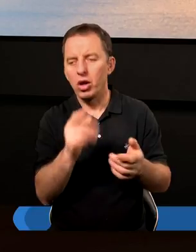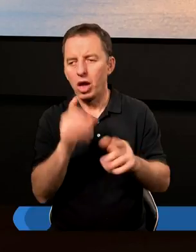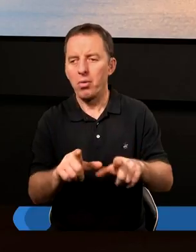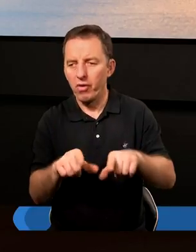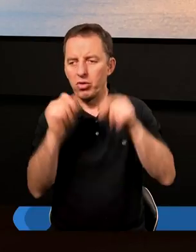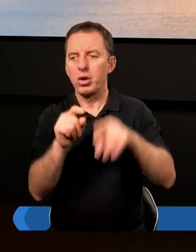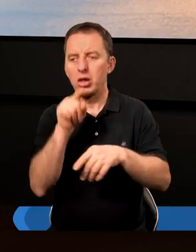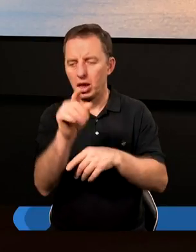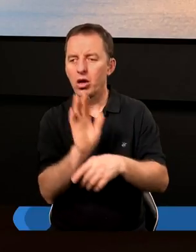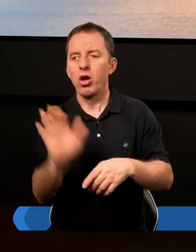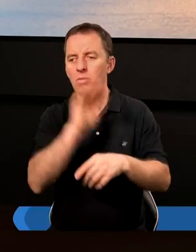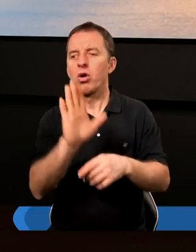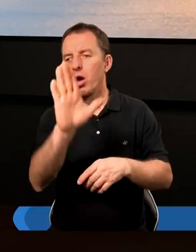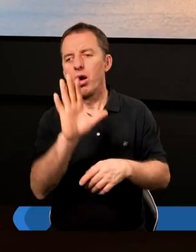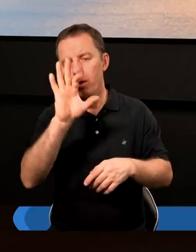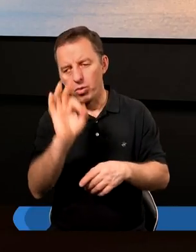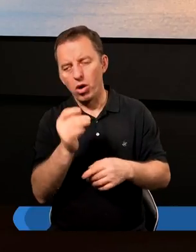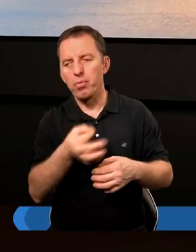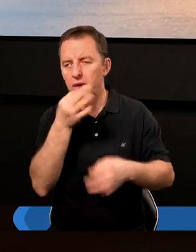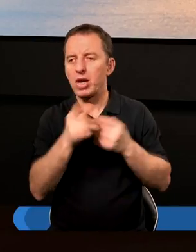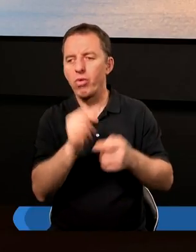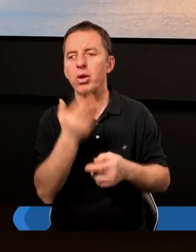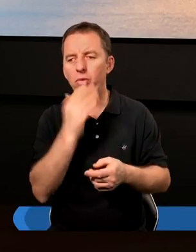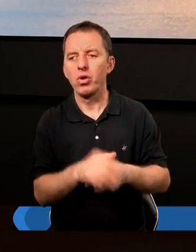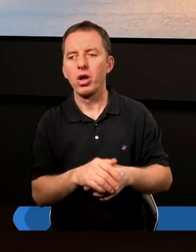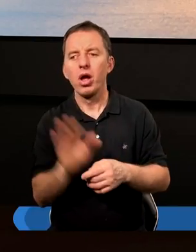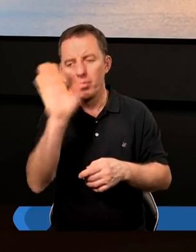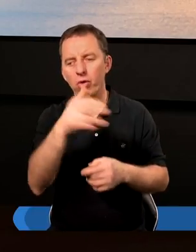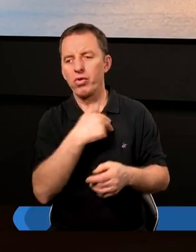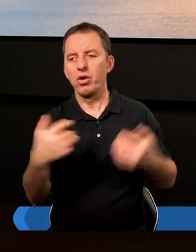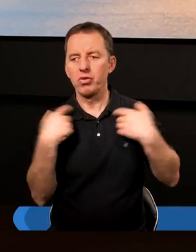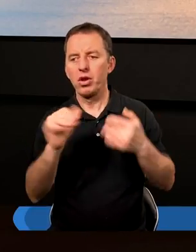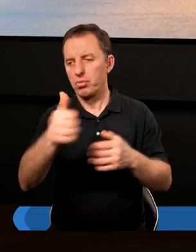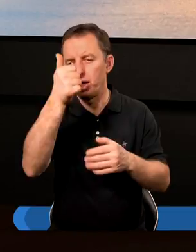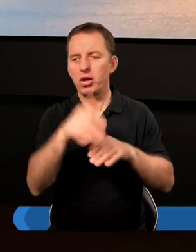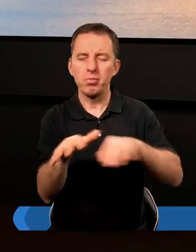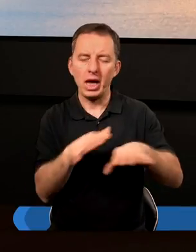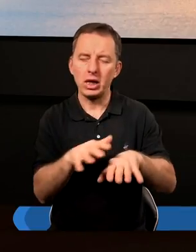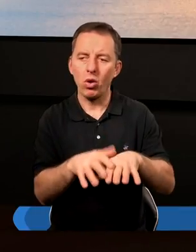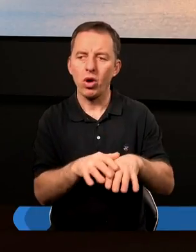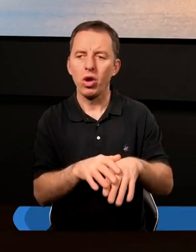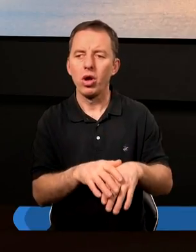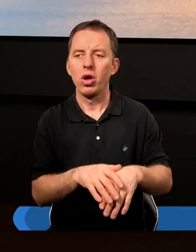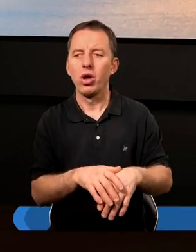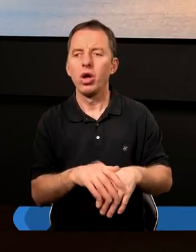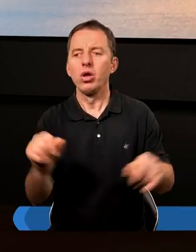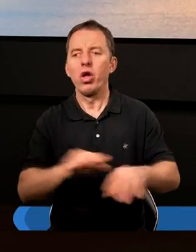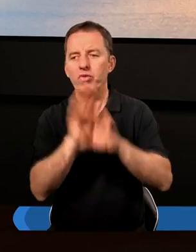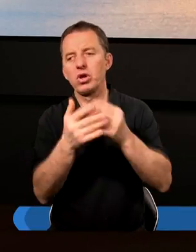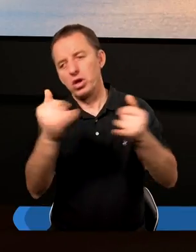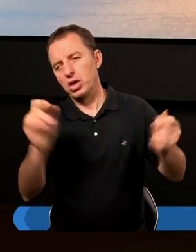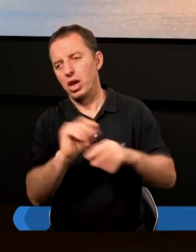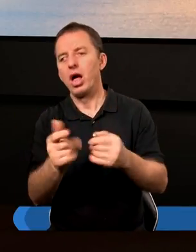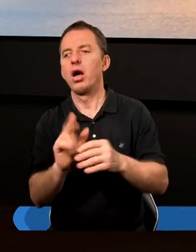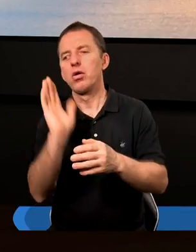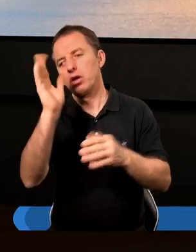żebyśmy wybrali tego Boga, bo jak przysłowie mówi, kiedy Bóg w naszym życiu jest na pierwszym miejscu, to wszystko